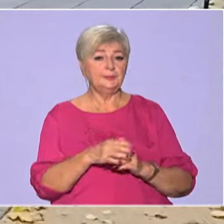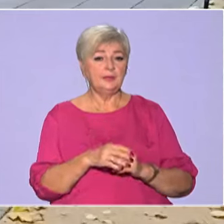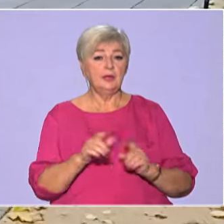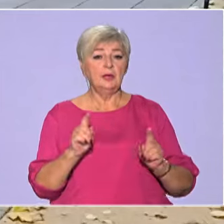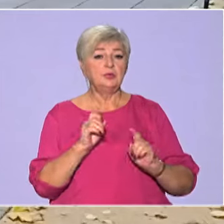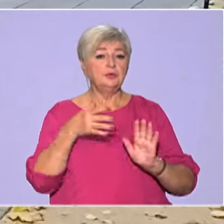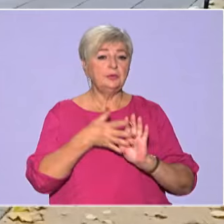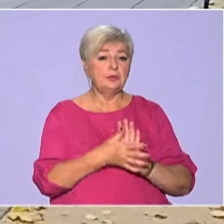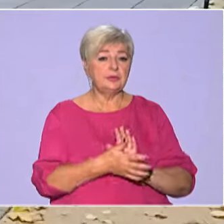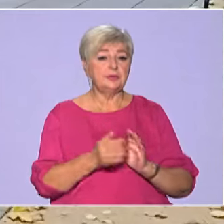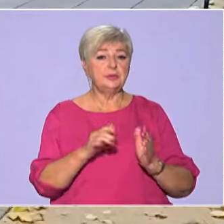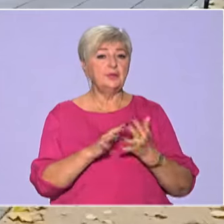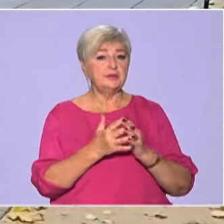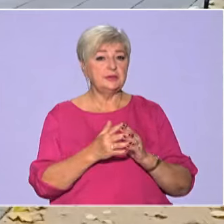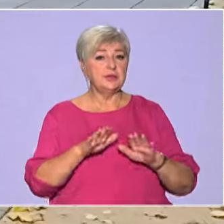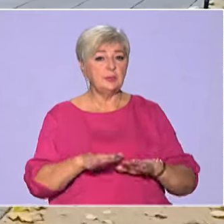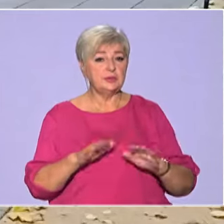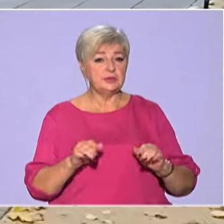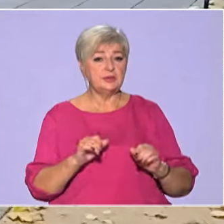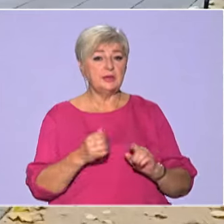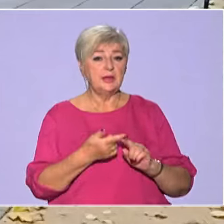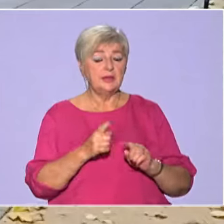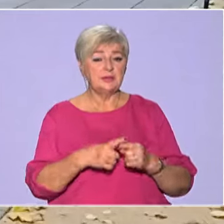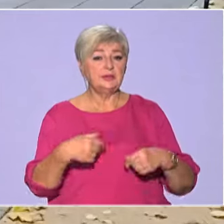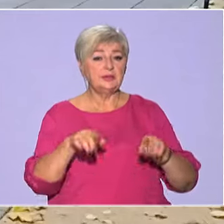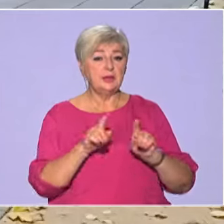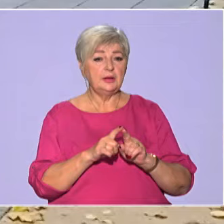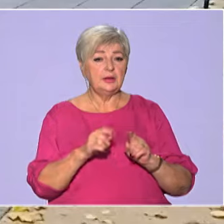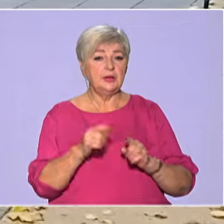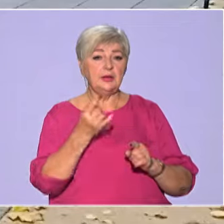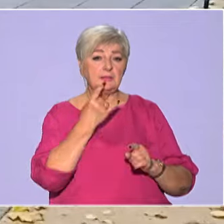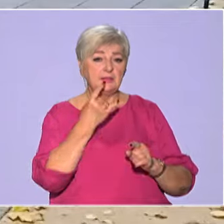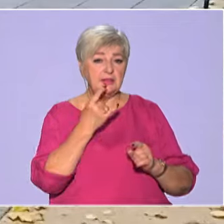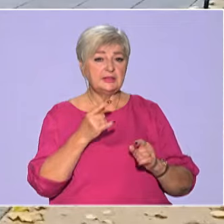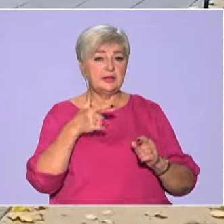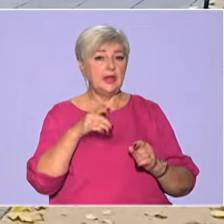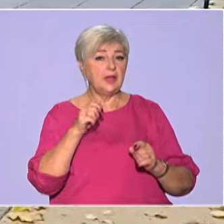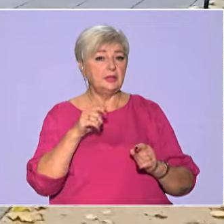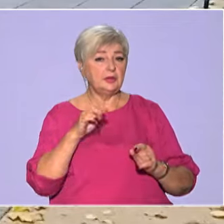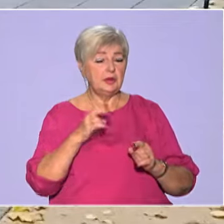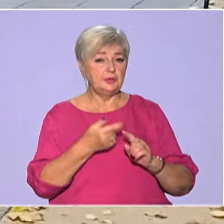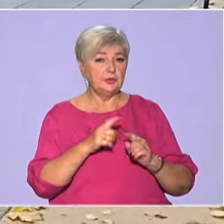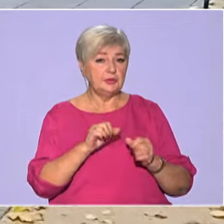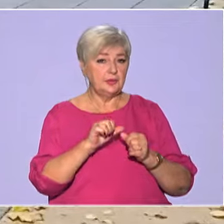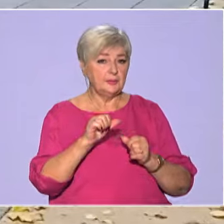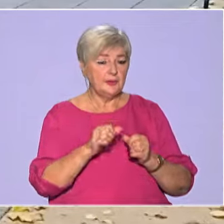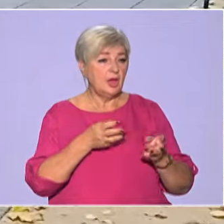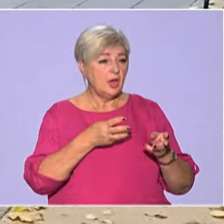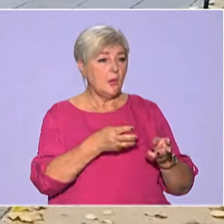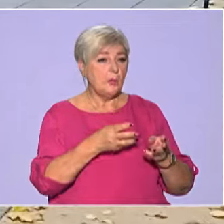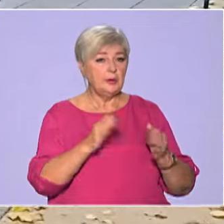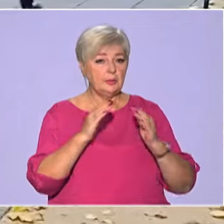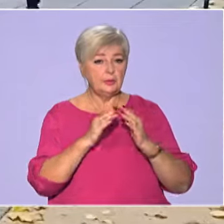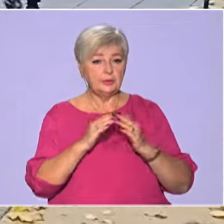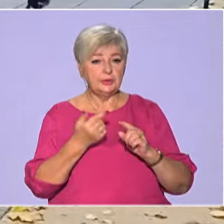Що використовують у сільській місцевості? По-перше, це такий собі дизель-генератор, який працює на солярці і опалюють будинок.